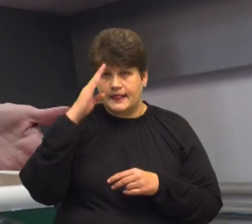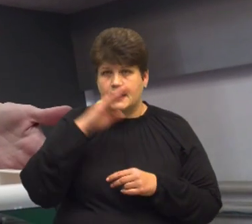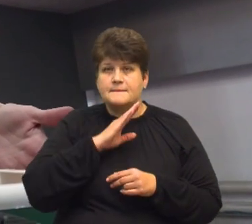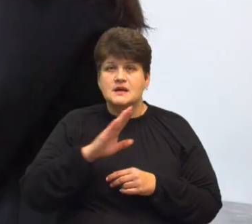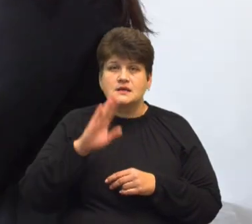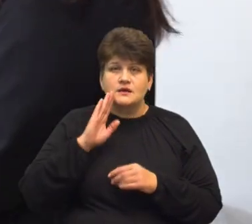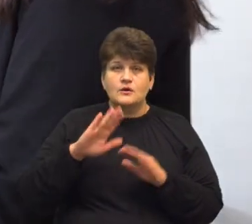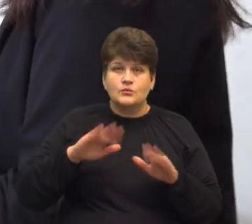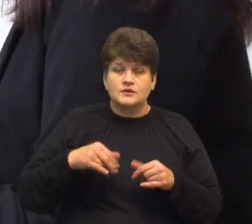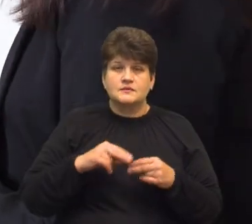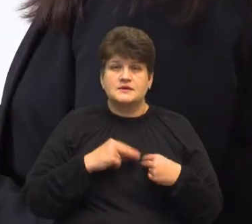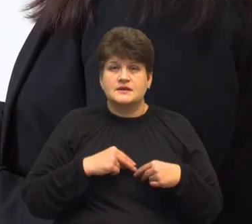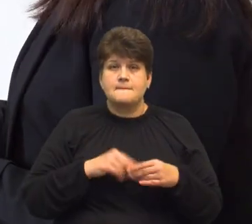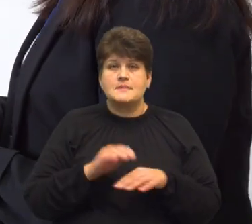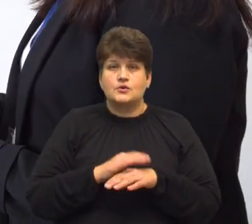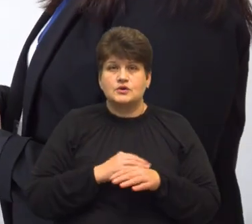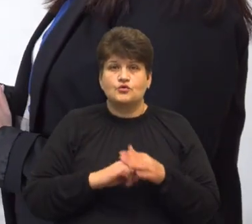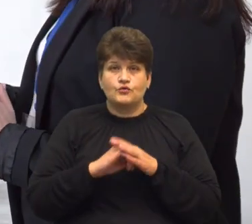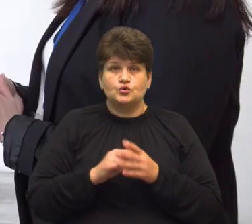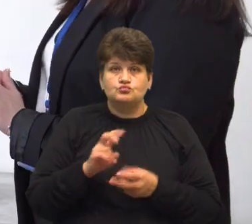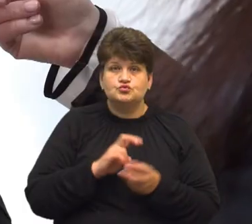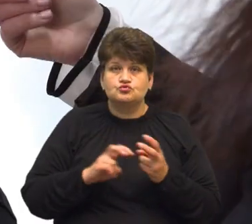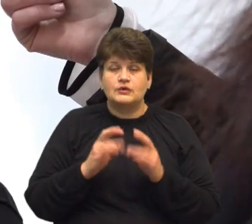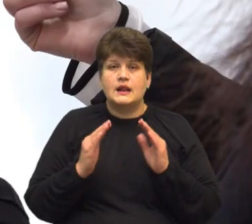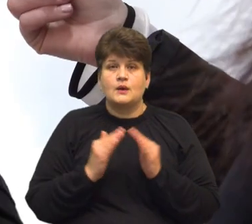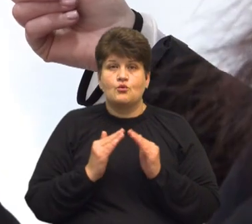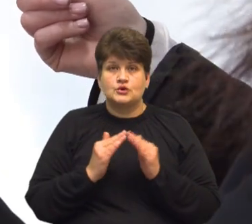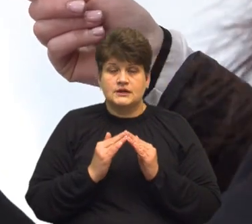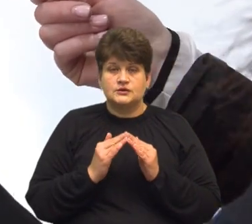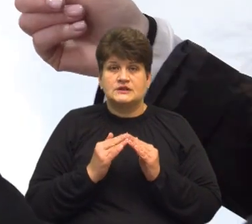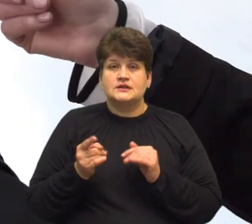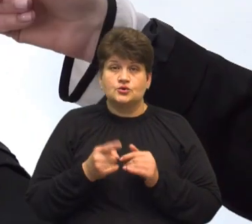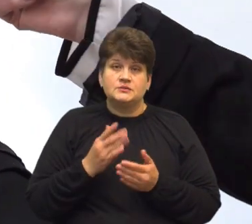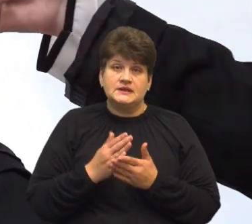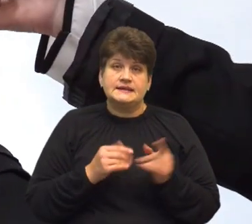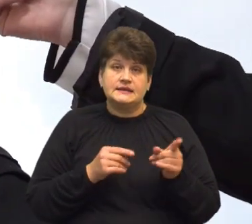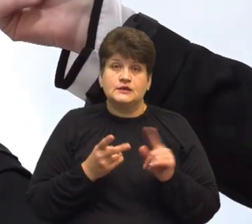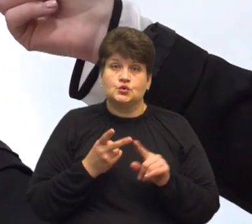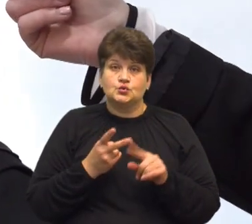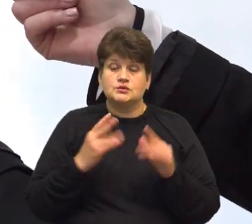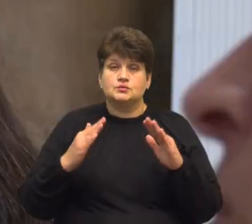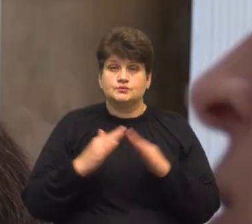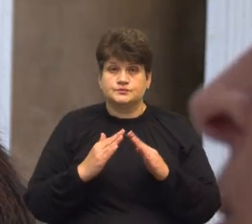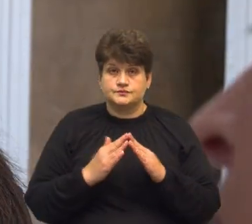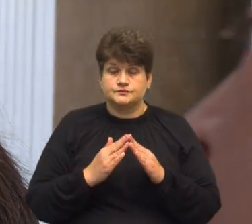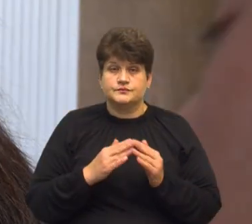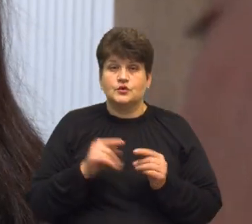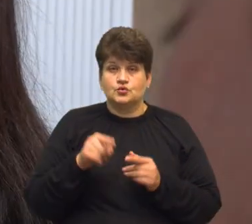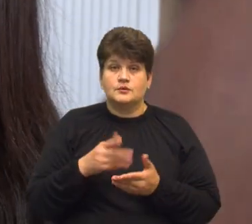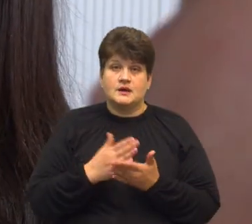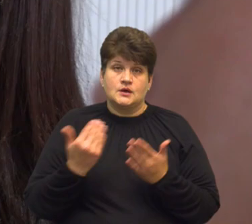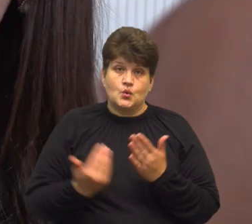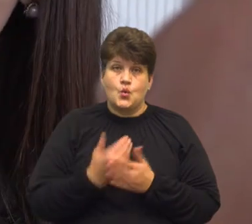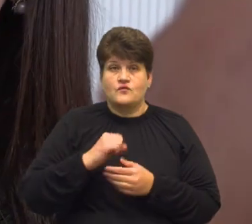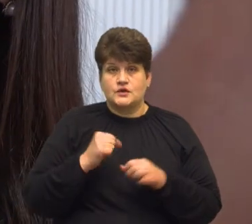Згодом працівники благодійного фонду підшукали для сім'ї будинок. Тернопіль став для них другим домом, каже Катерина. Тут має нових друзів,